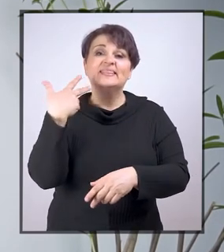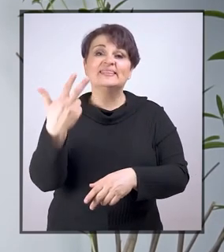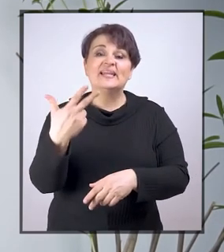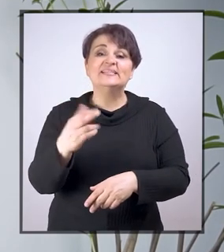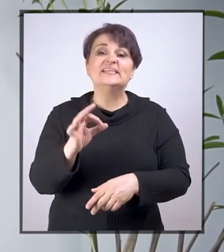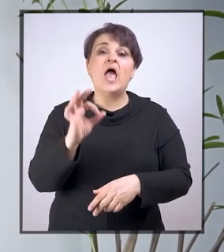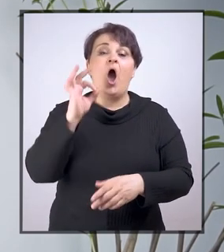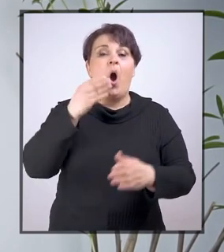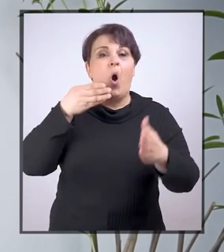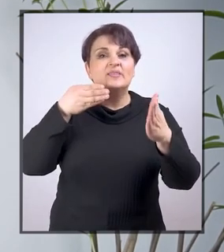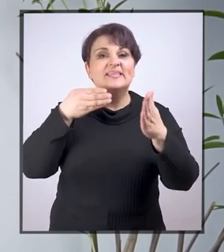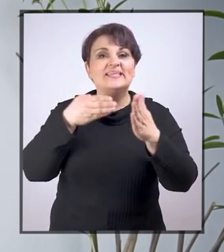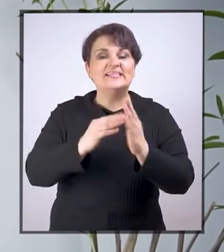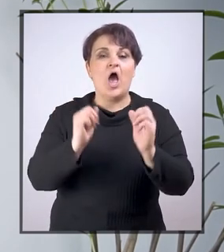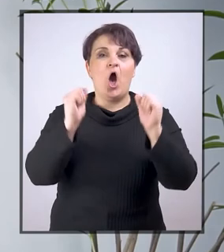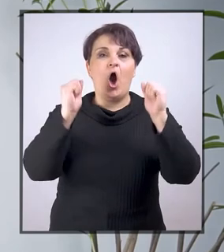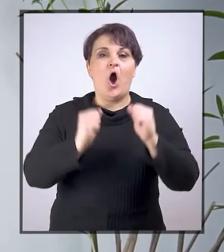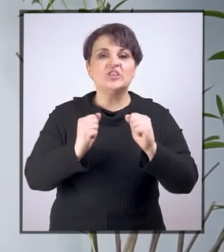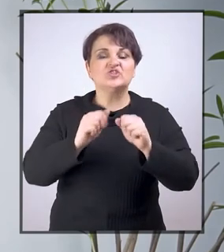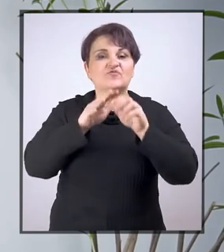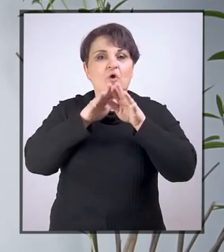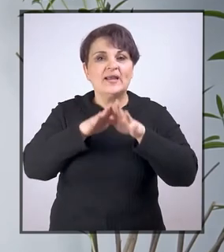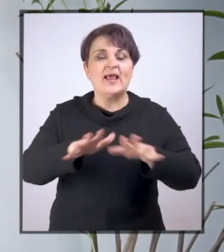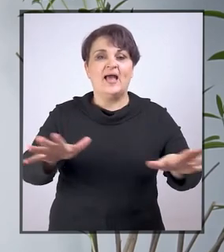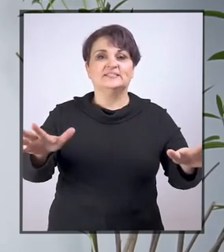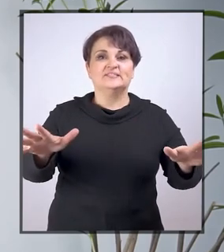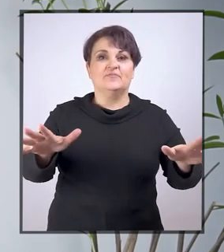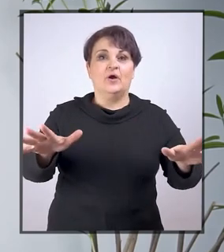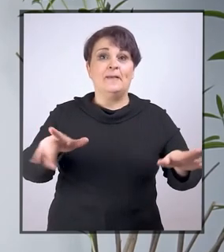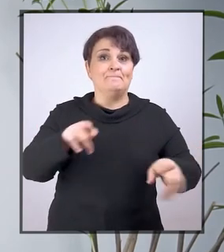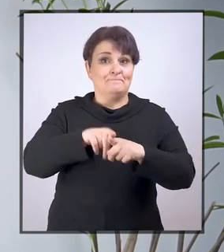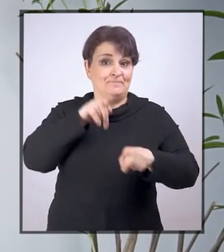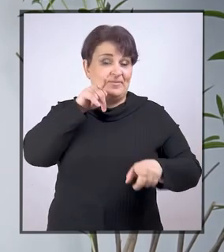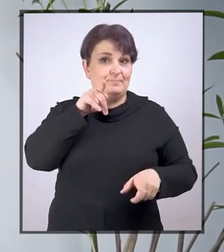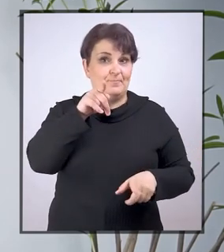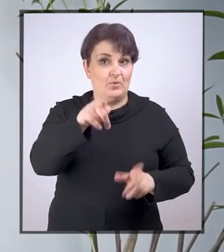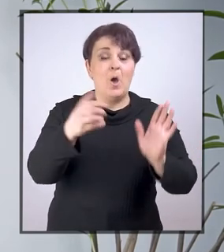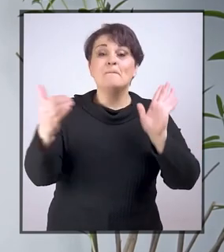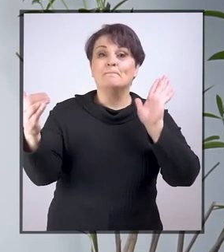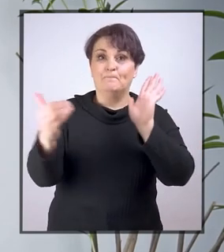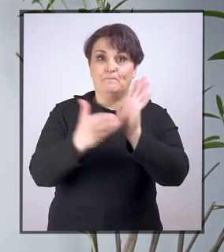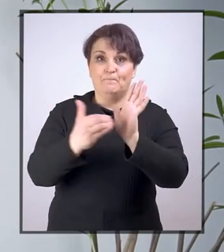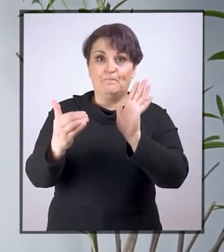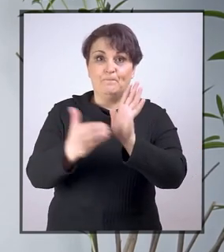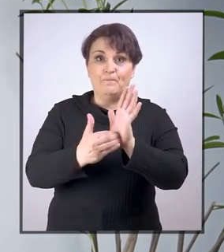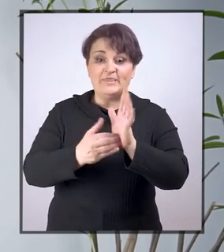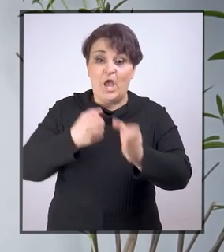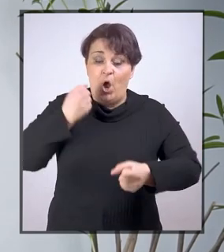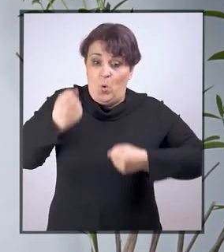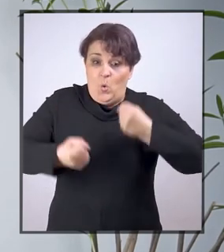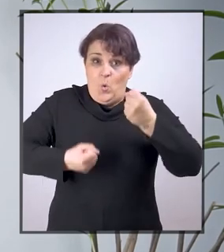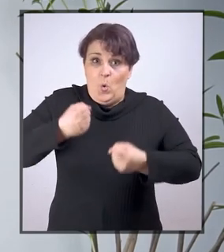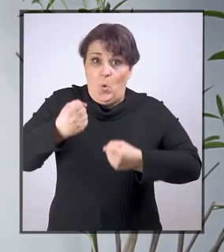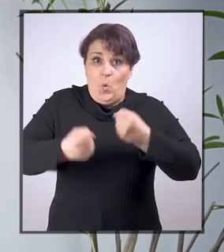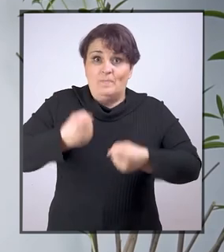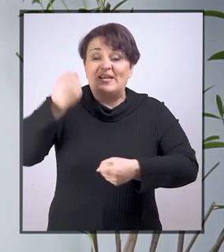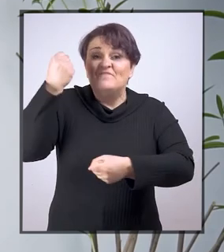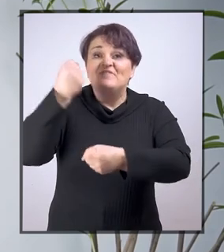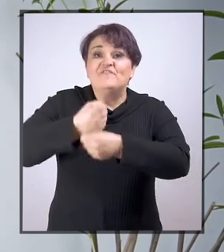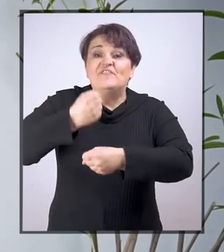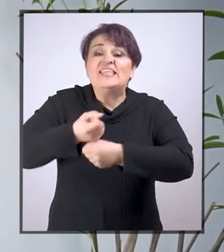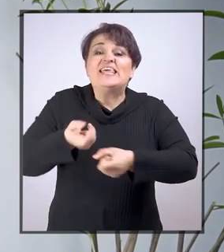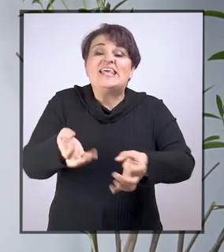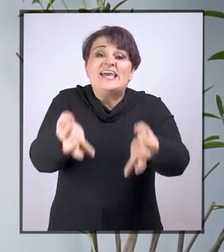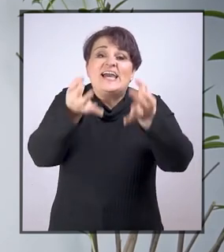o ciljevima održivog razdvoja. Pa je s toga potrebno ubrzati rad